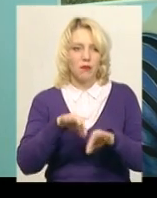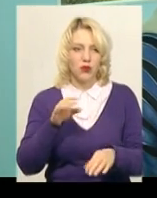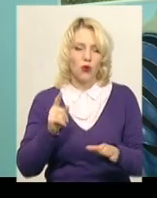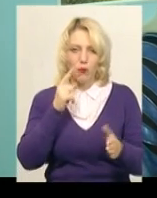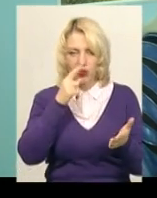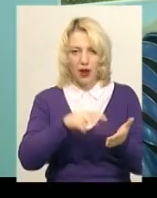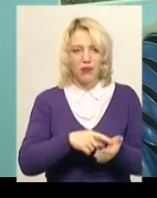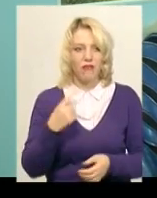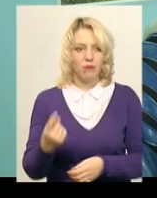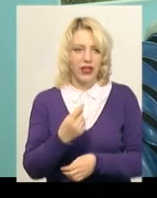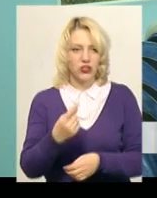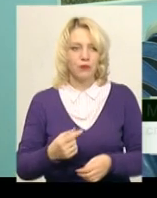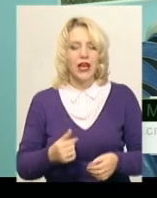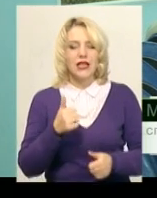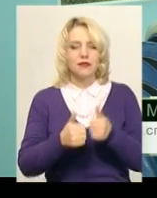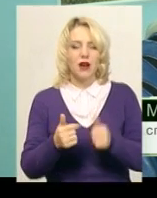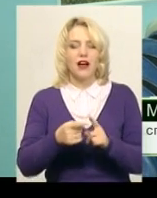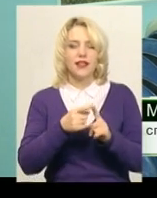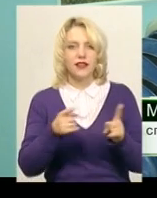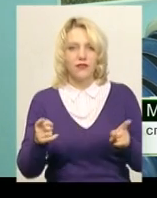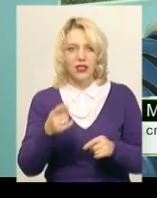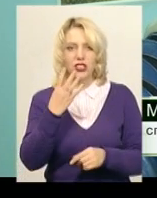Змагання тривали 3-4 дні.